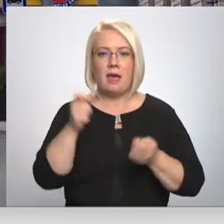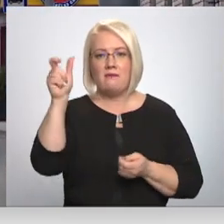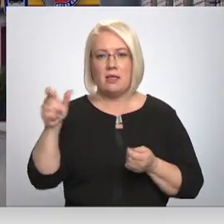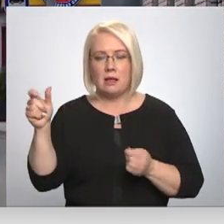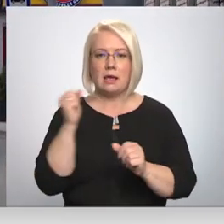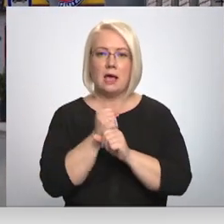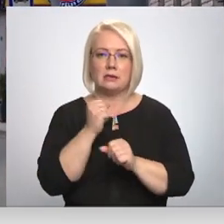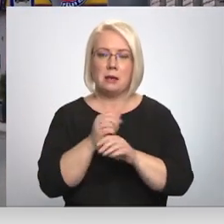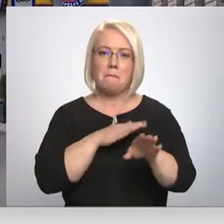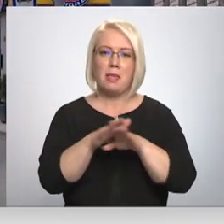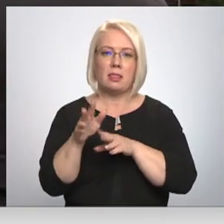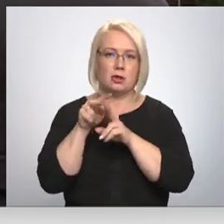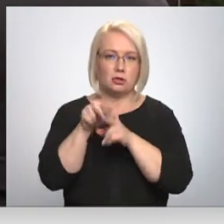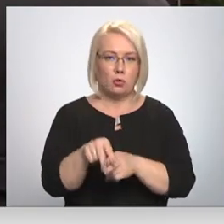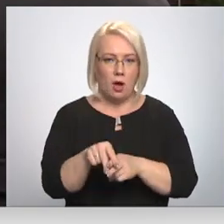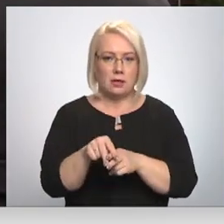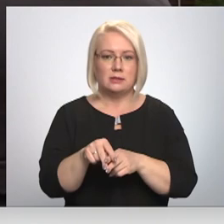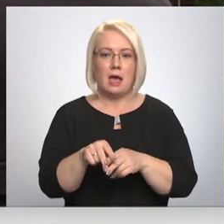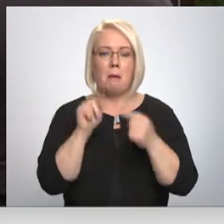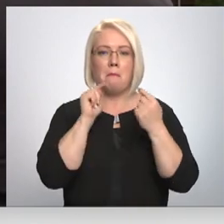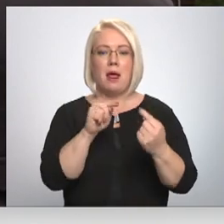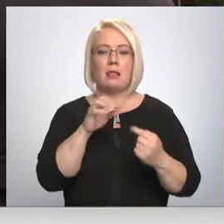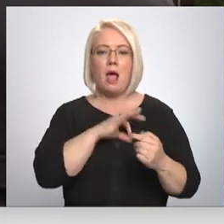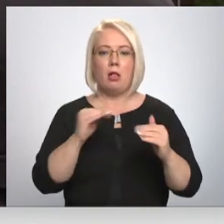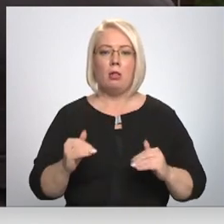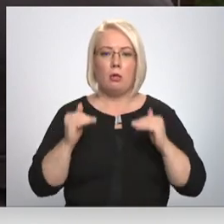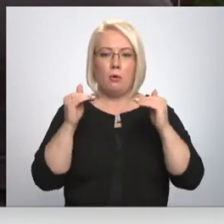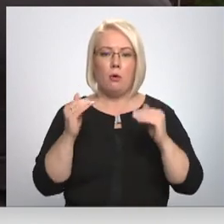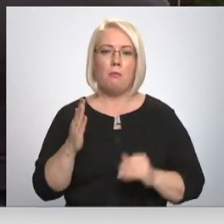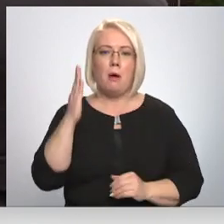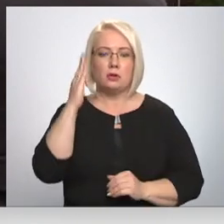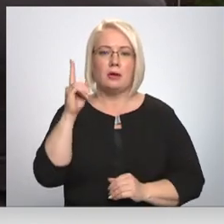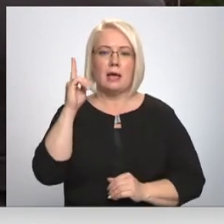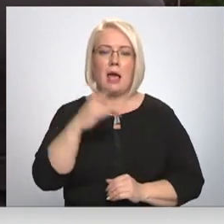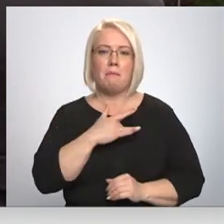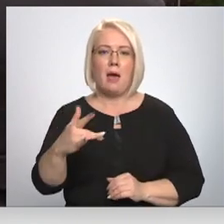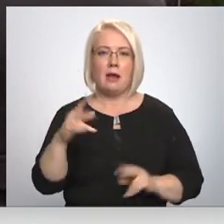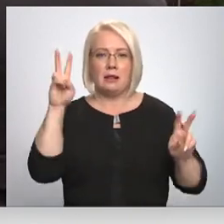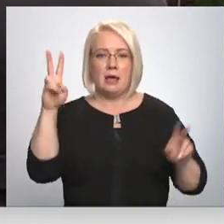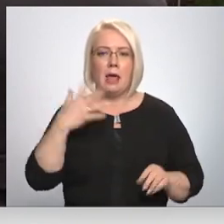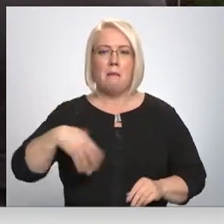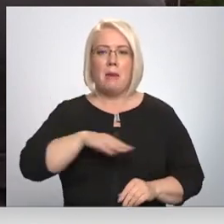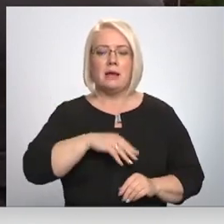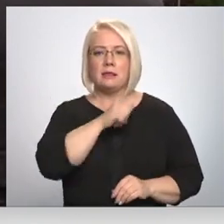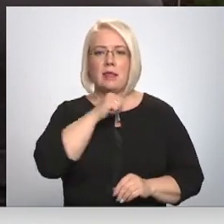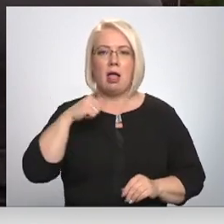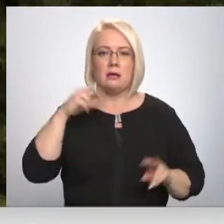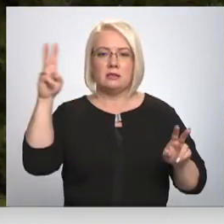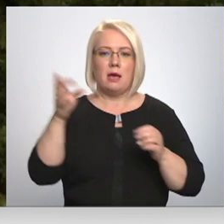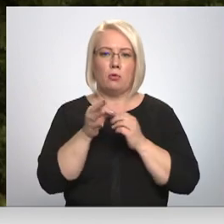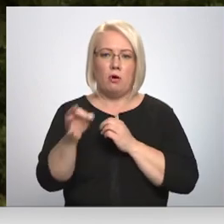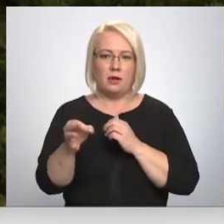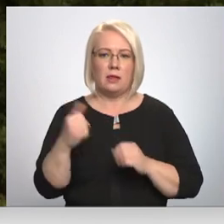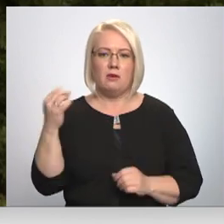jāstrādā pilna slodze. Pret šādu algu celšanu sēdē balsoja vienīgi partijas mēs talsiem un novadam pārstāvi. Šis